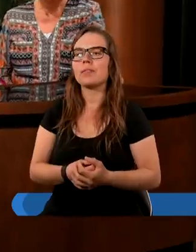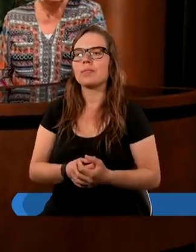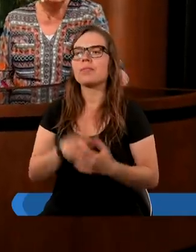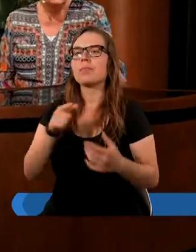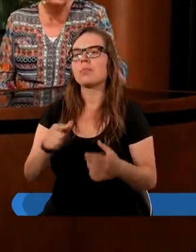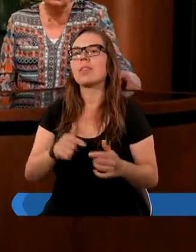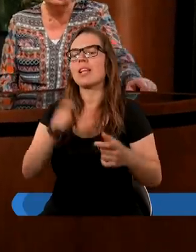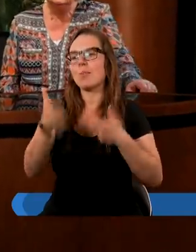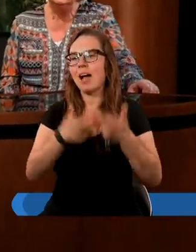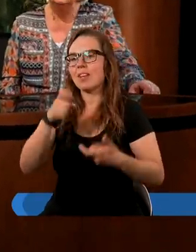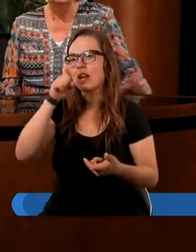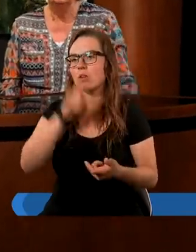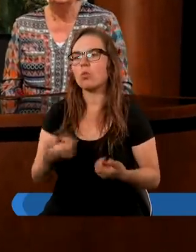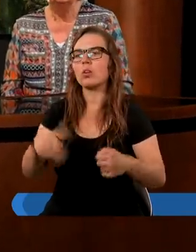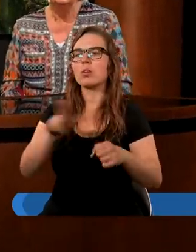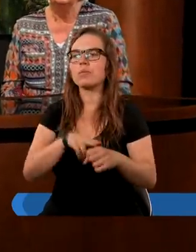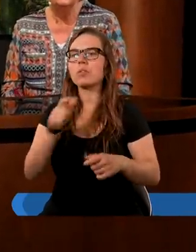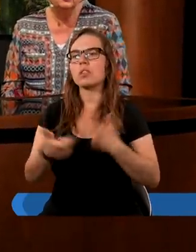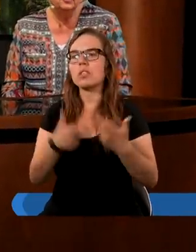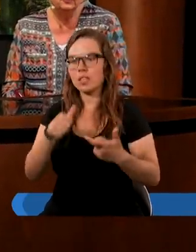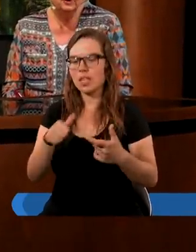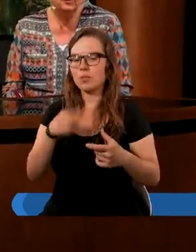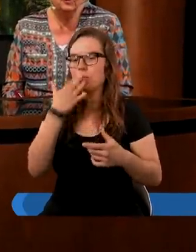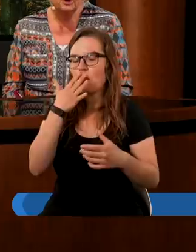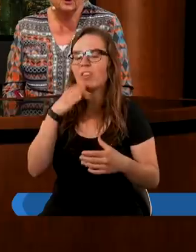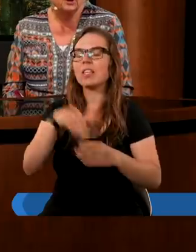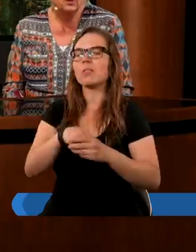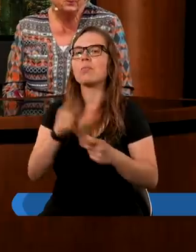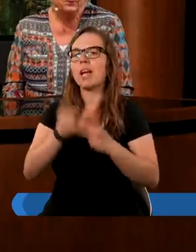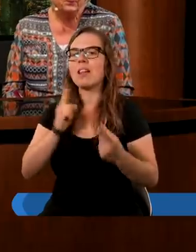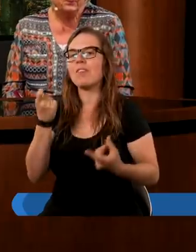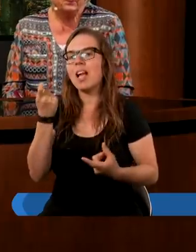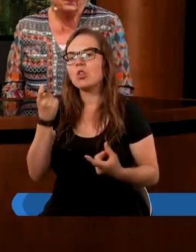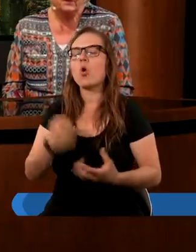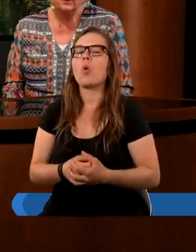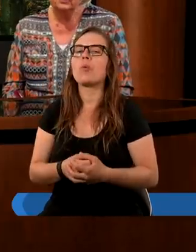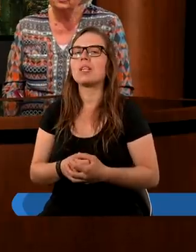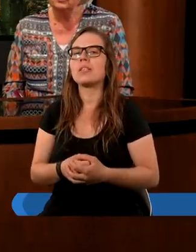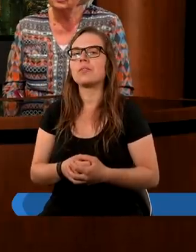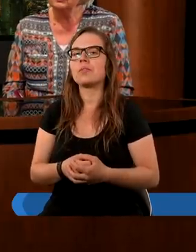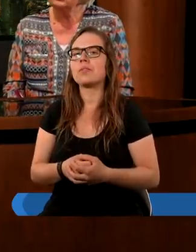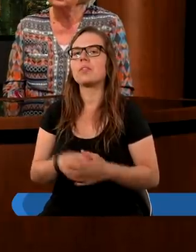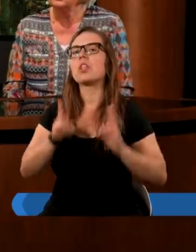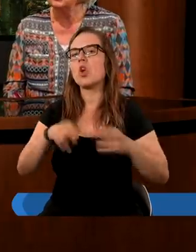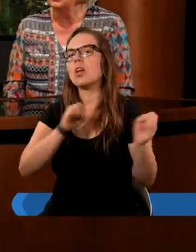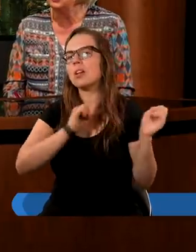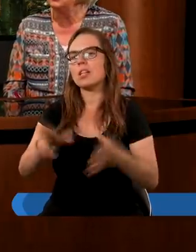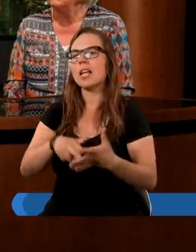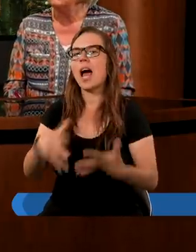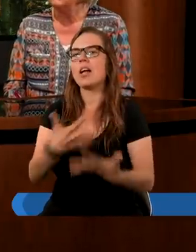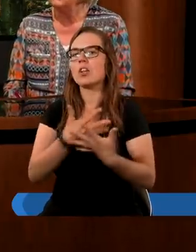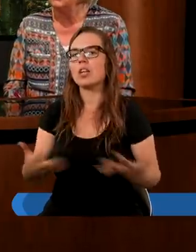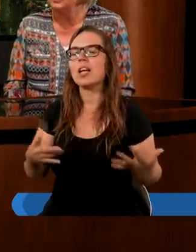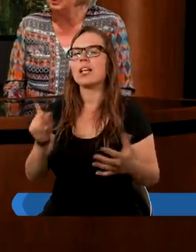Sprawca złego, o którym tutaj mówiliśmy przed chwileczką, został zrzucony na